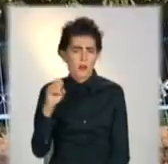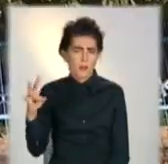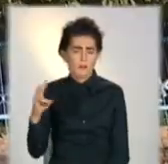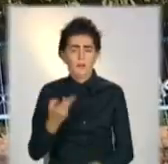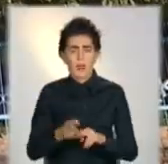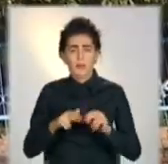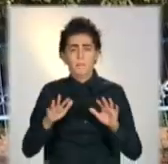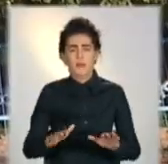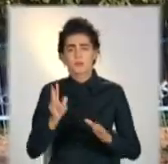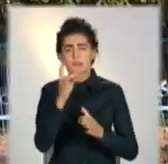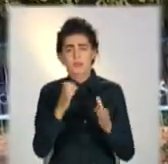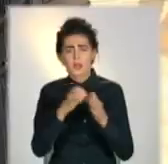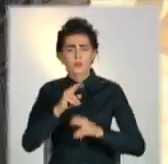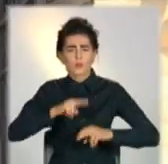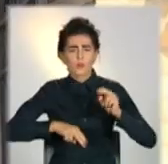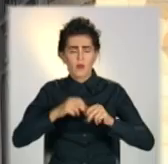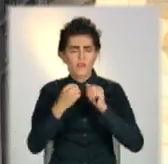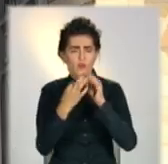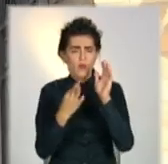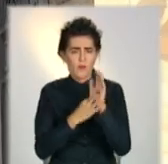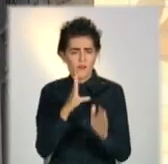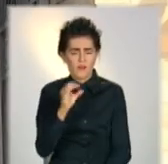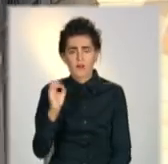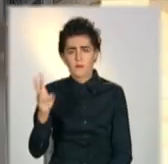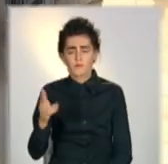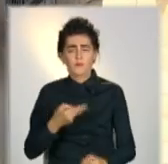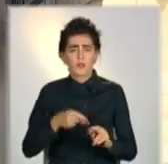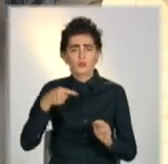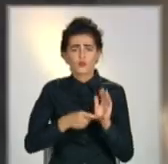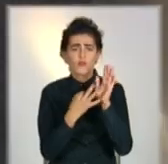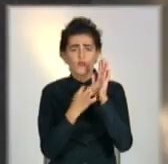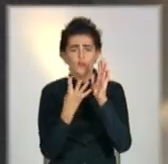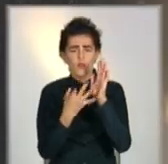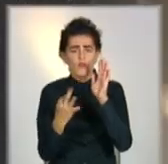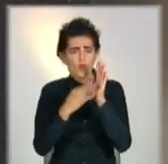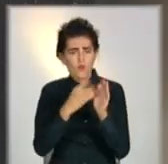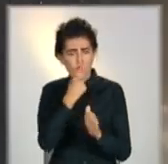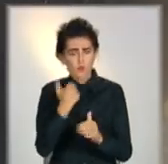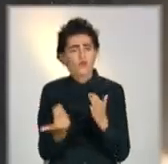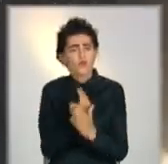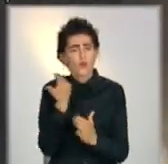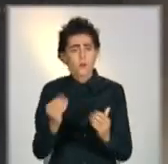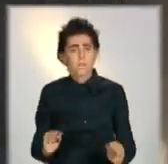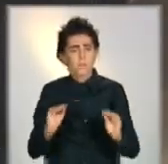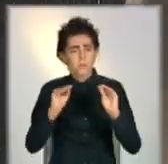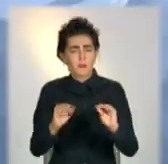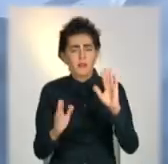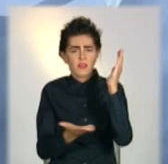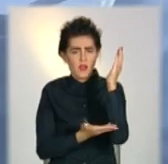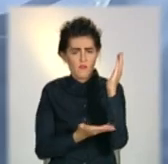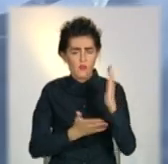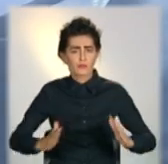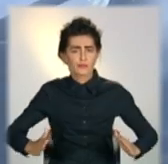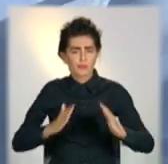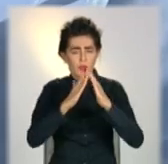церкву на цьому місці побудували в XVIII столітті. Згодом у 1848 році звели новий великий дерев'яний субор.